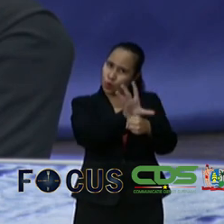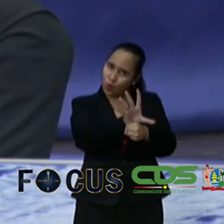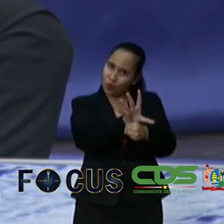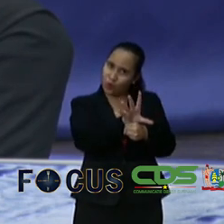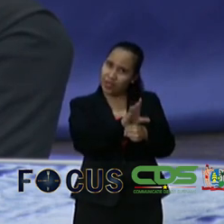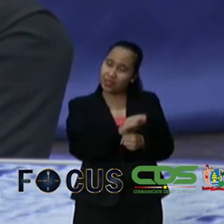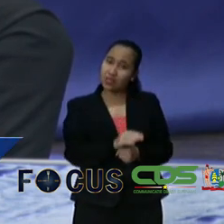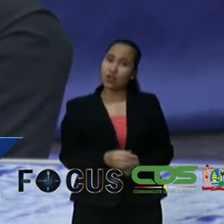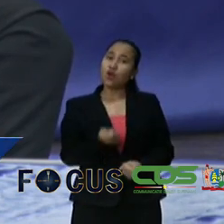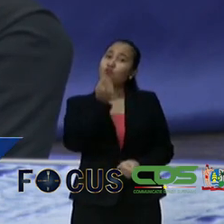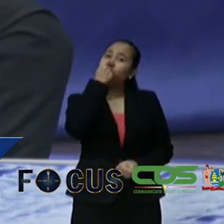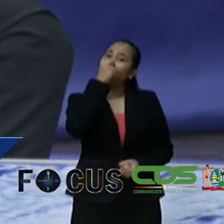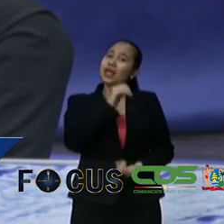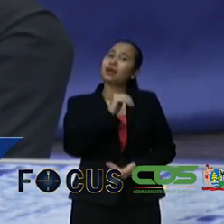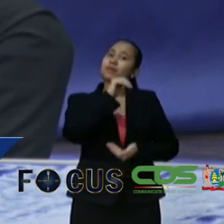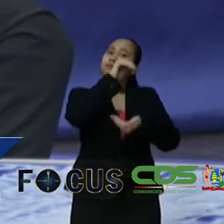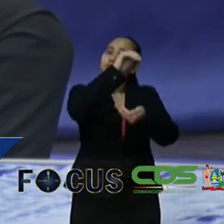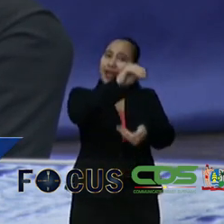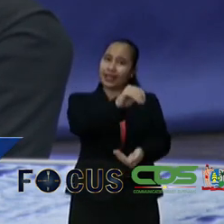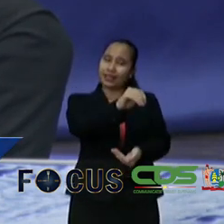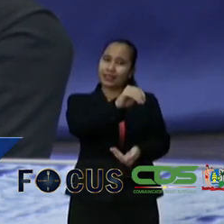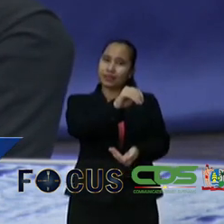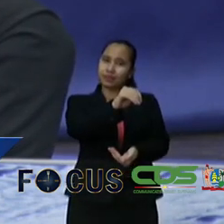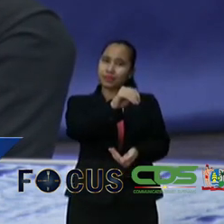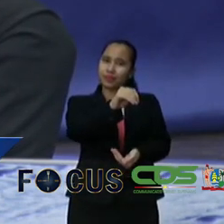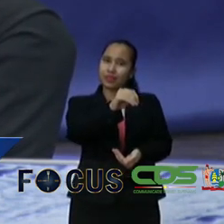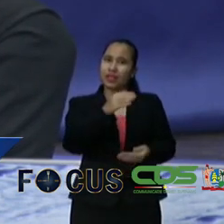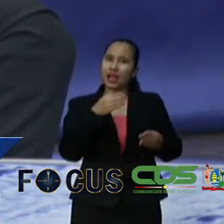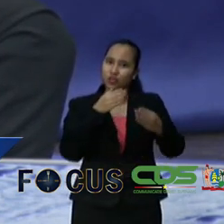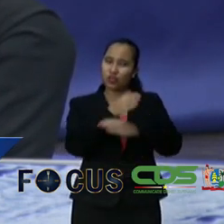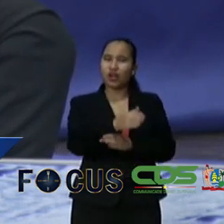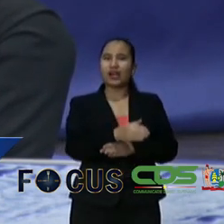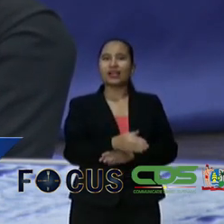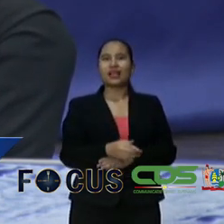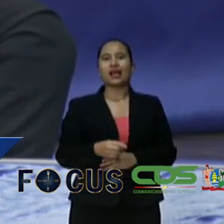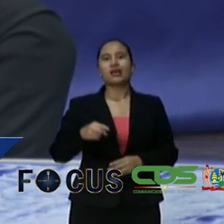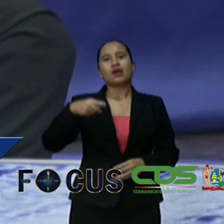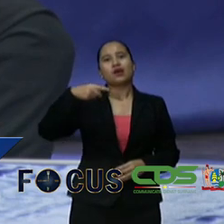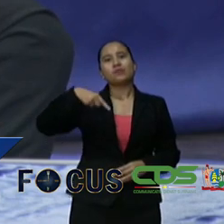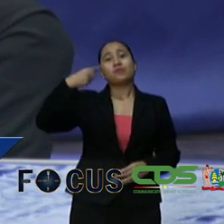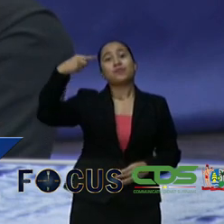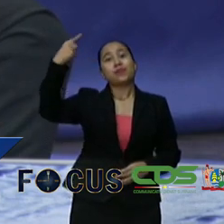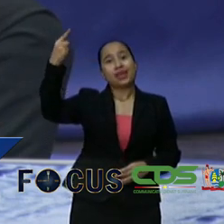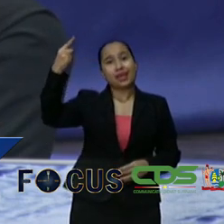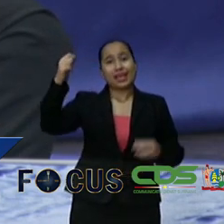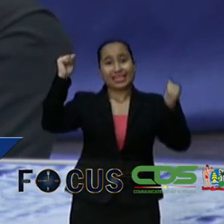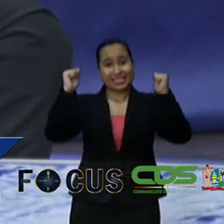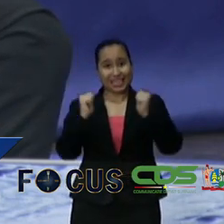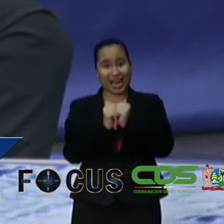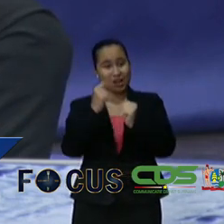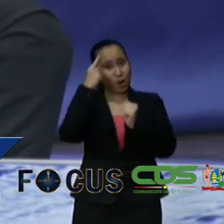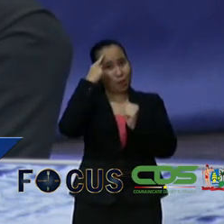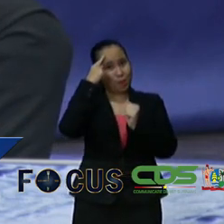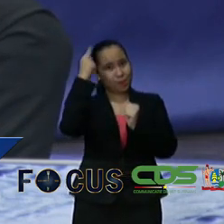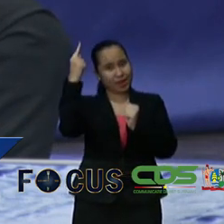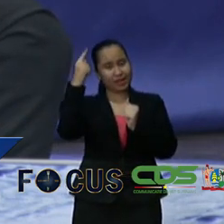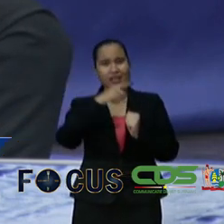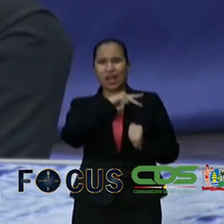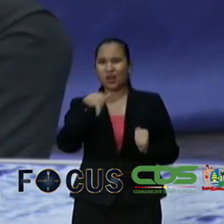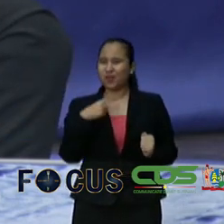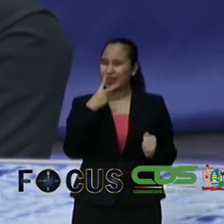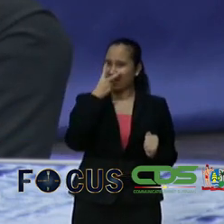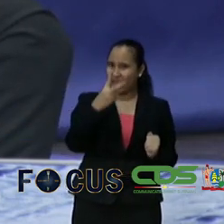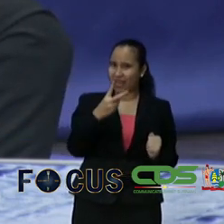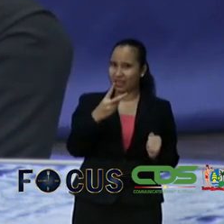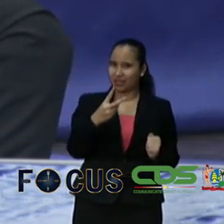voedingspakketten en van daaruit dat we dan werken richting een meerjarenplan een meerjarenplan waarbij wij kijken naar